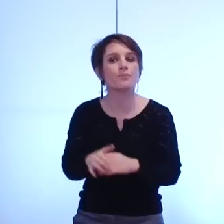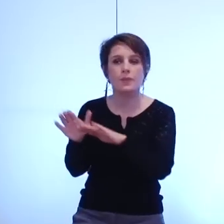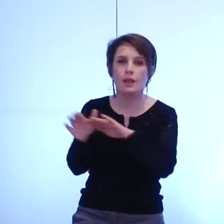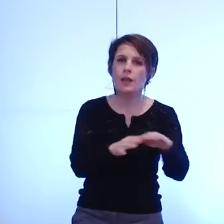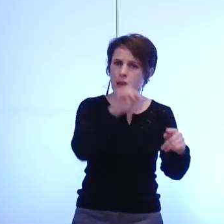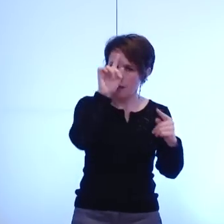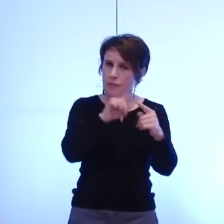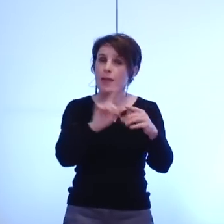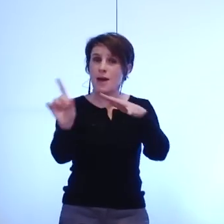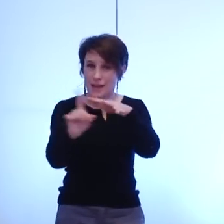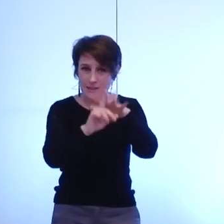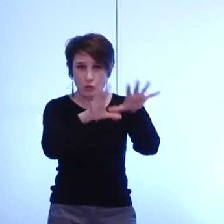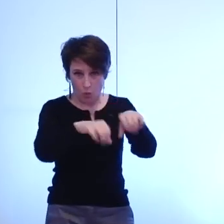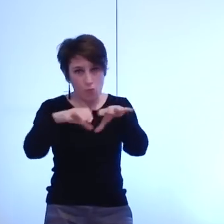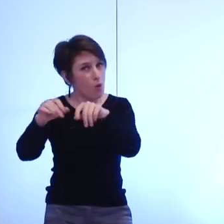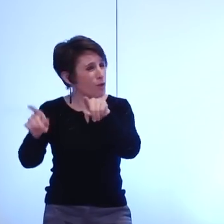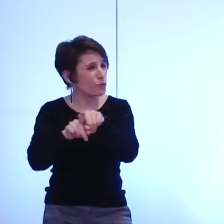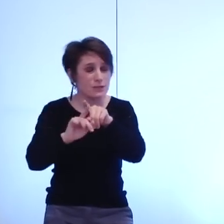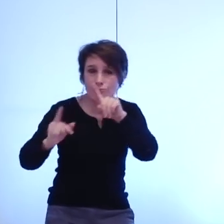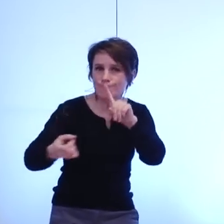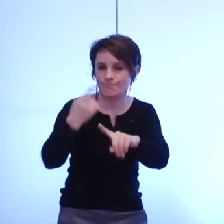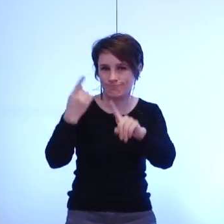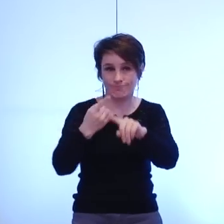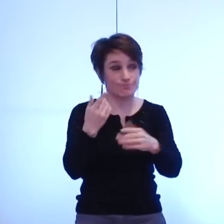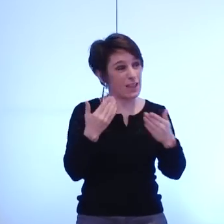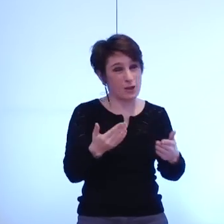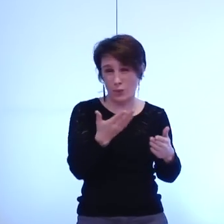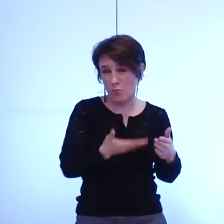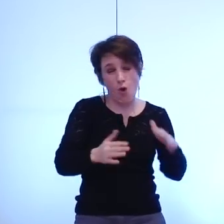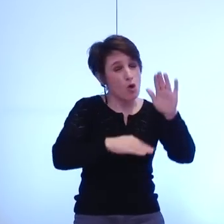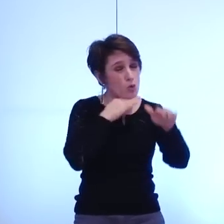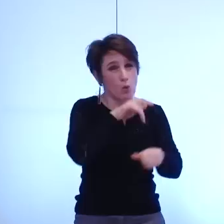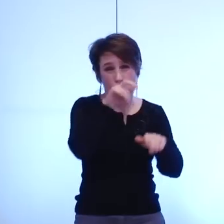aussi trop de nos concitoyens aujourd'hui sont éloignés de l'emploi